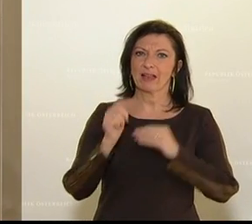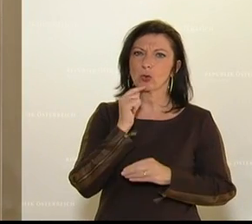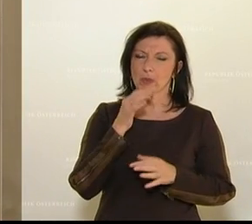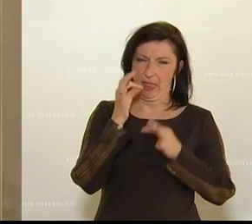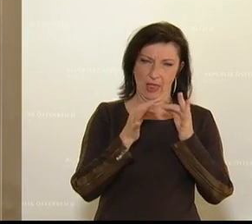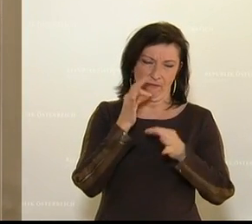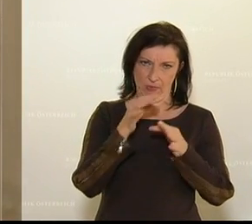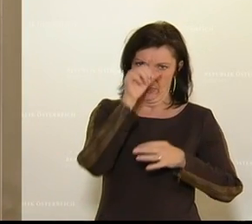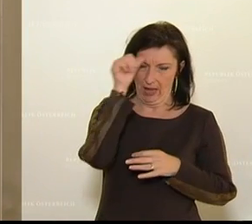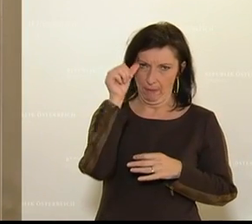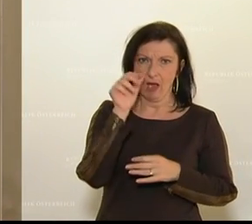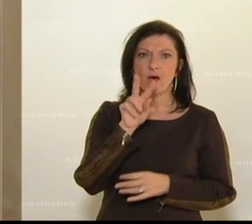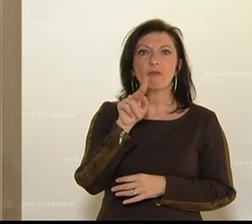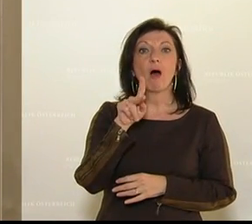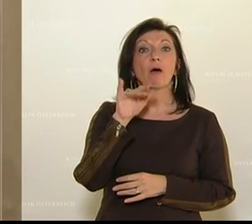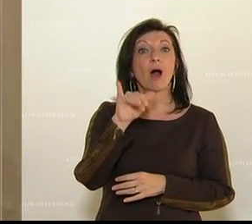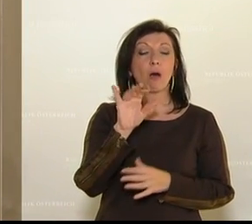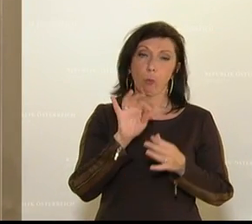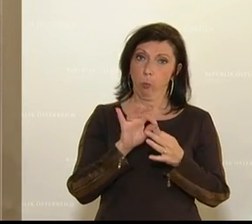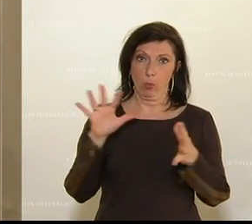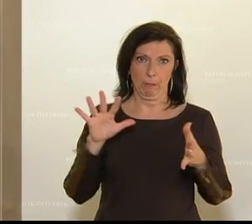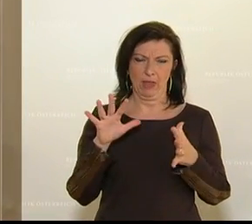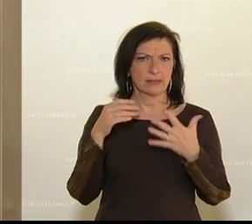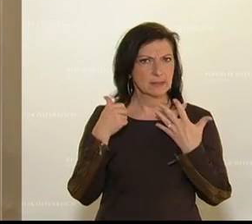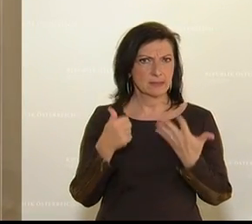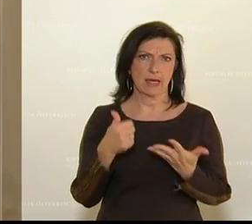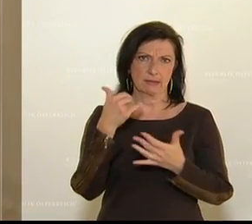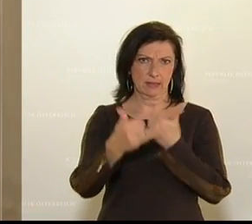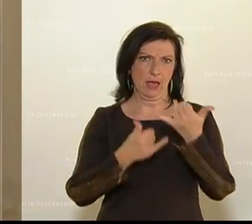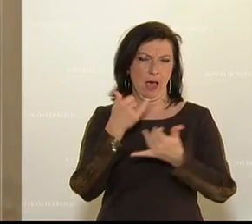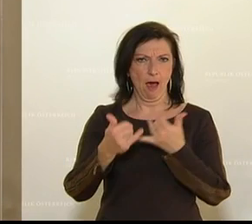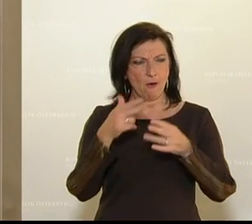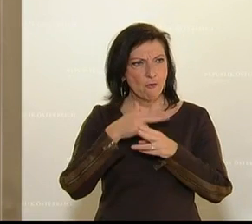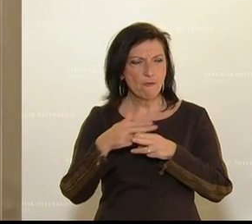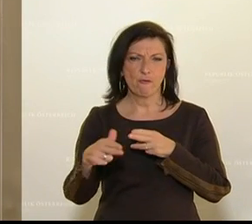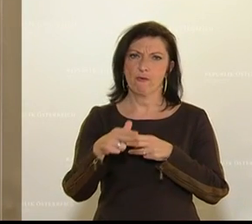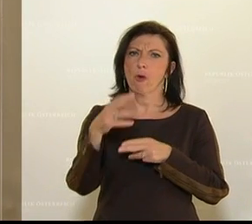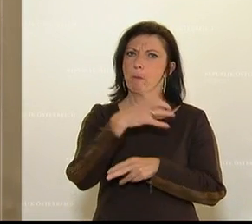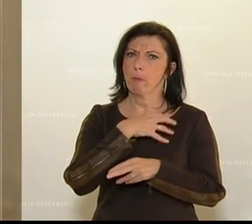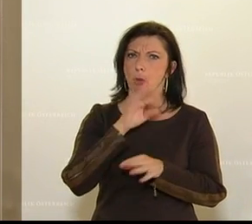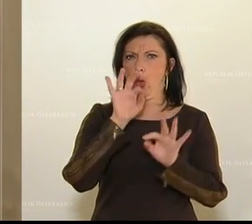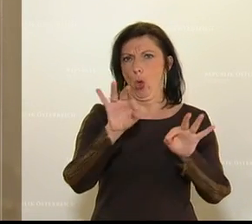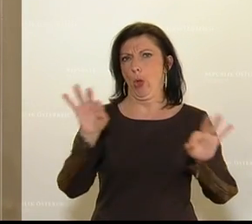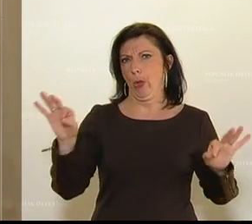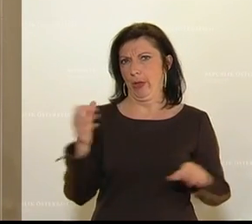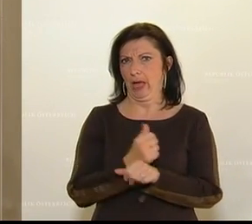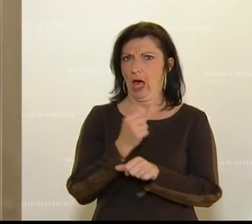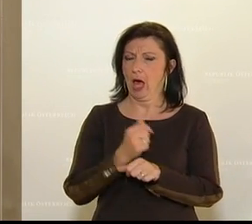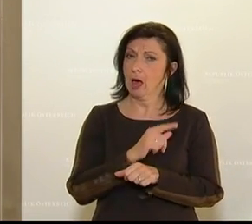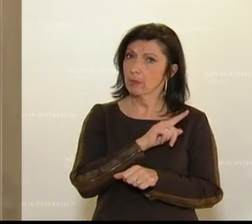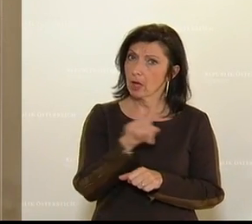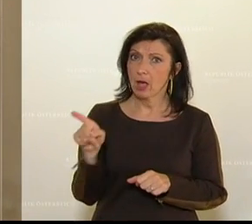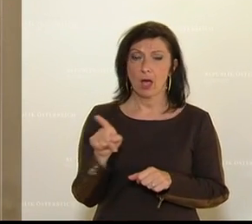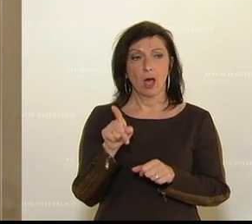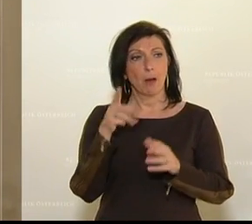Der VKI ist weisungsfrei und unabhängig, seit 60 Jahren im Dienste der Bürgerinnen und Bürger tätig. prüft kompetent